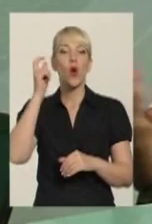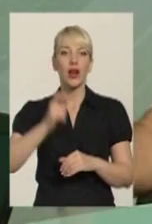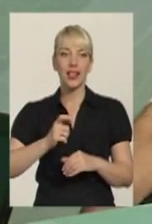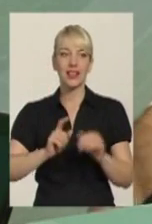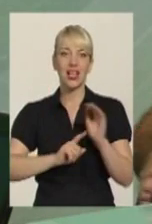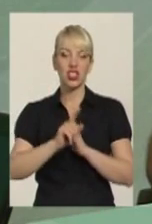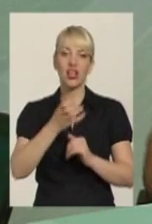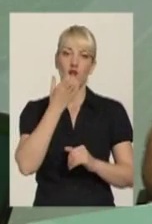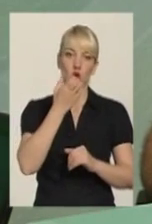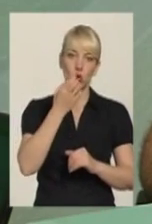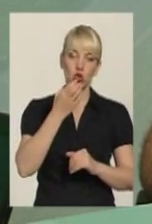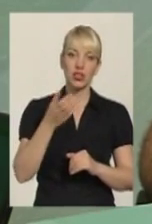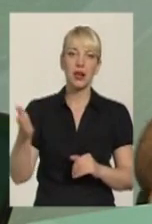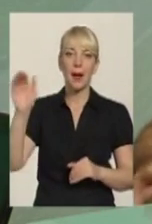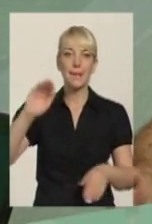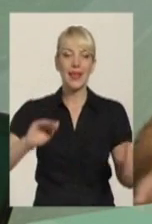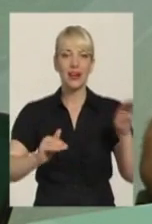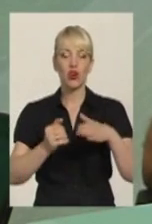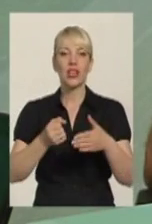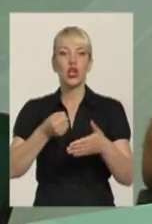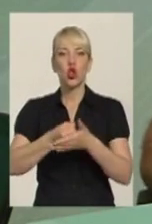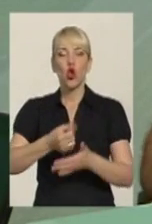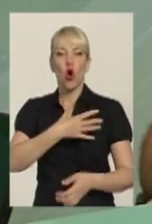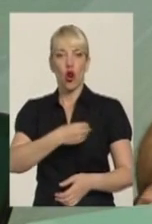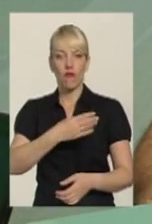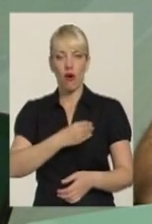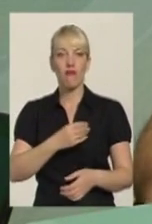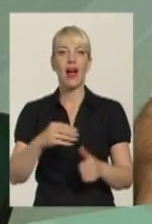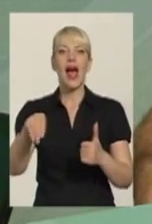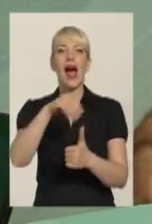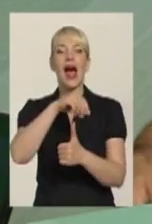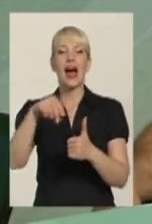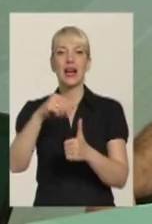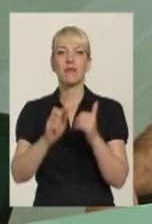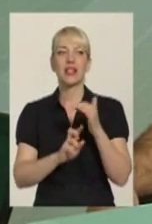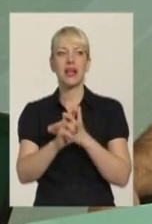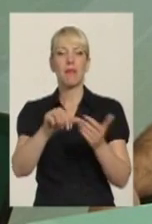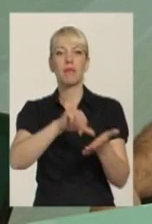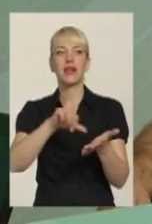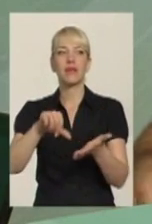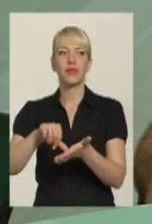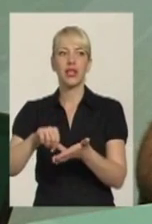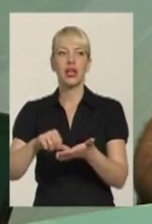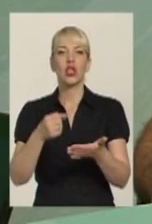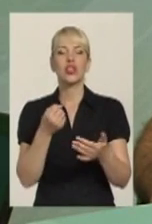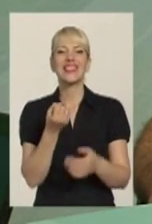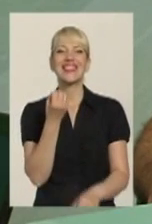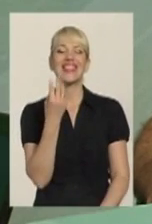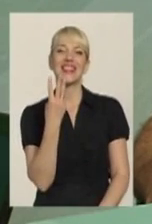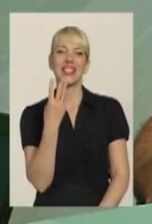берегів і закінчування до Львова, армянська церква присутня с 12 століття.